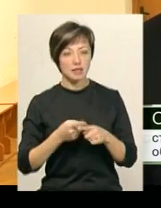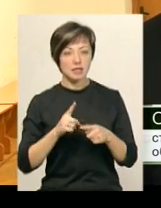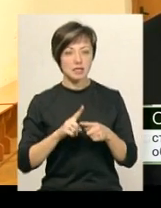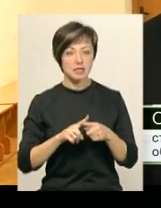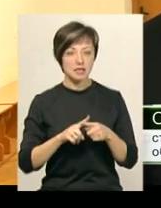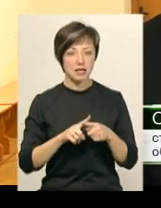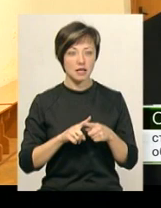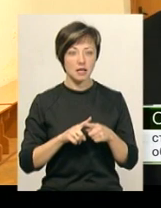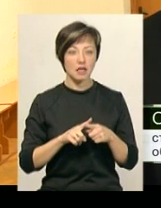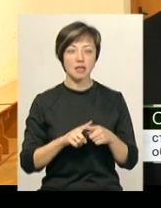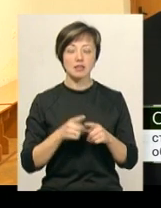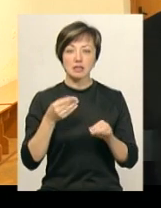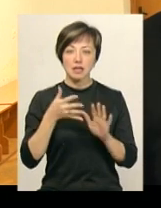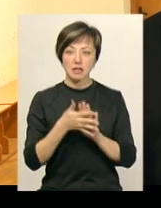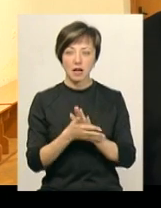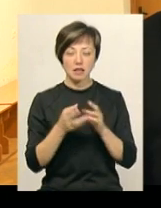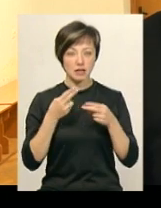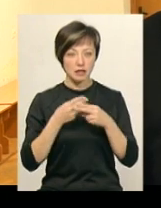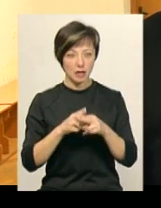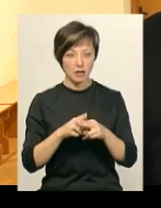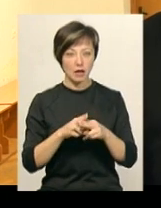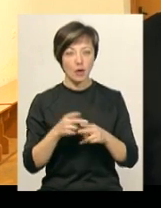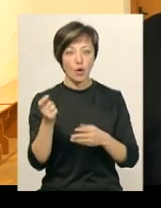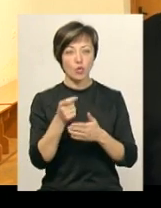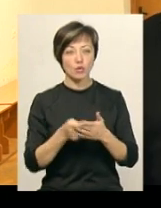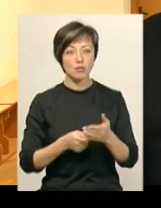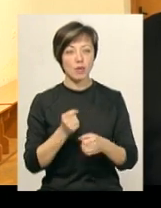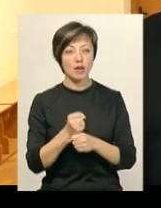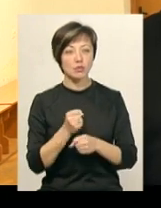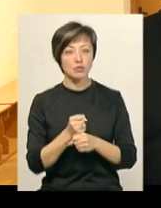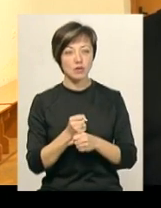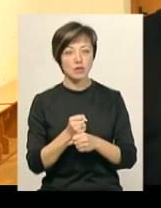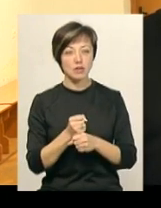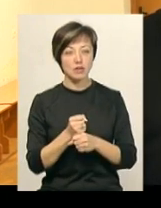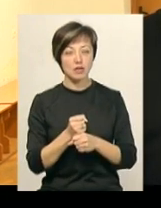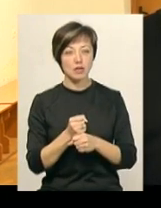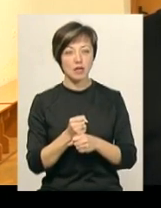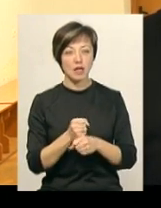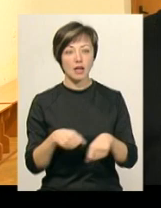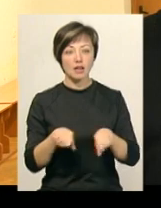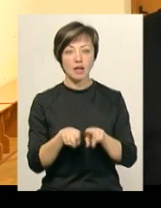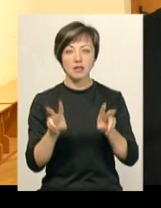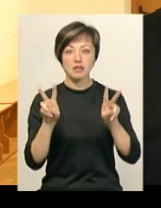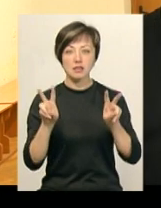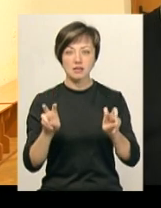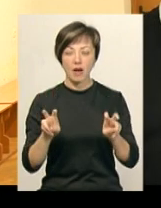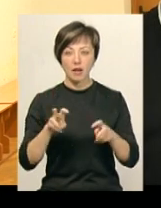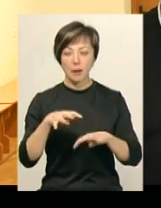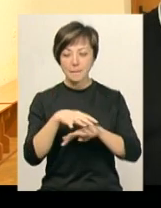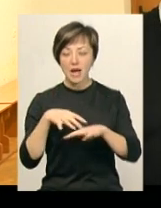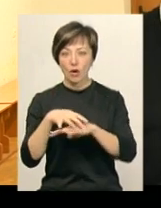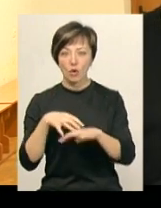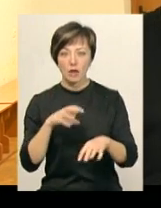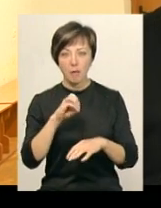затратна техніка. Художник працює в перегородчаста так звана емаль. Тобто він